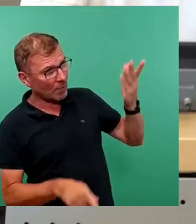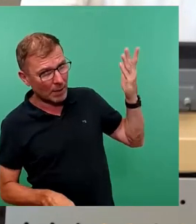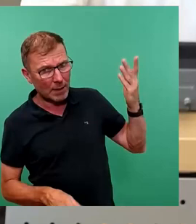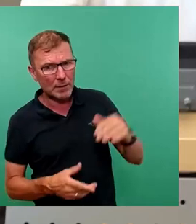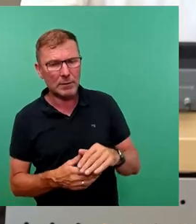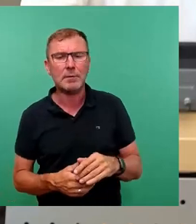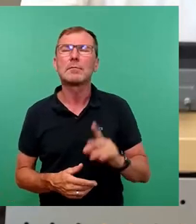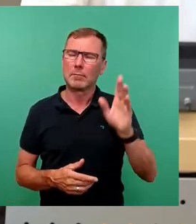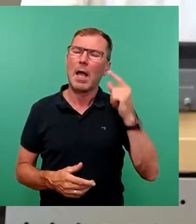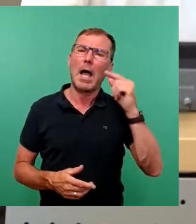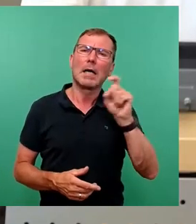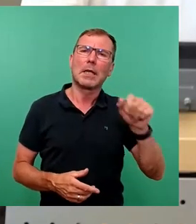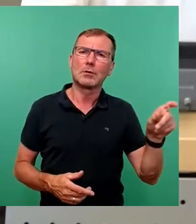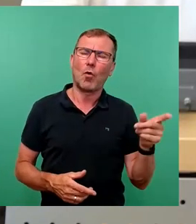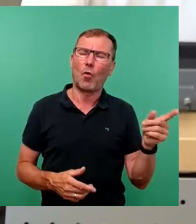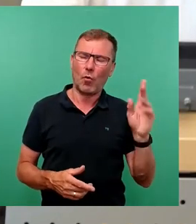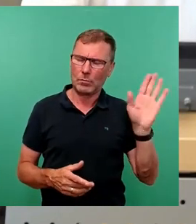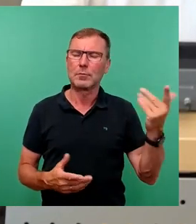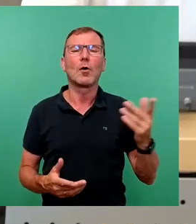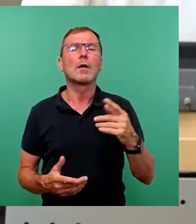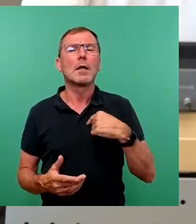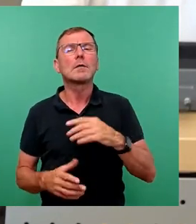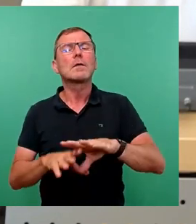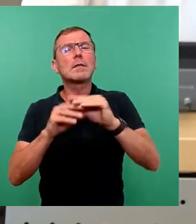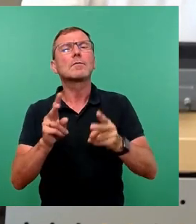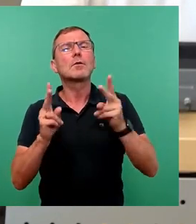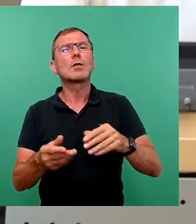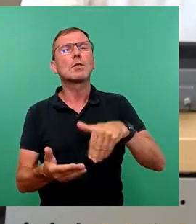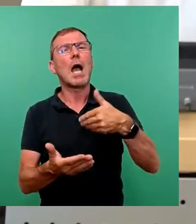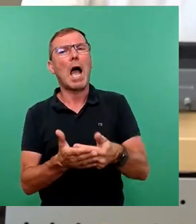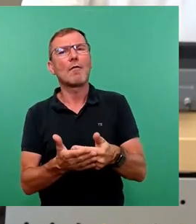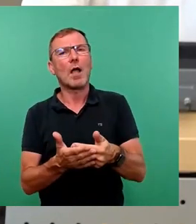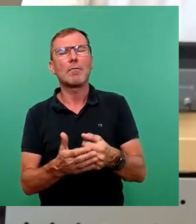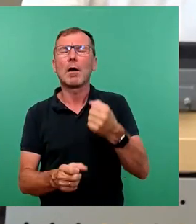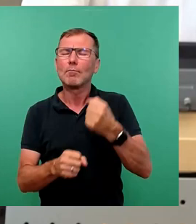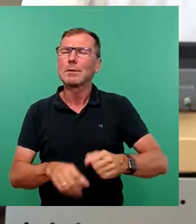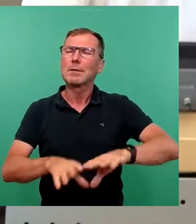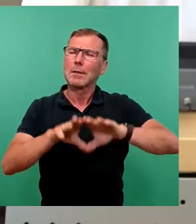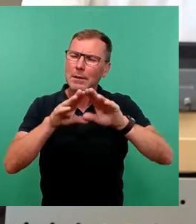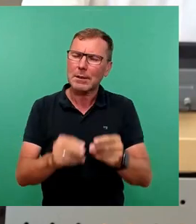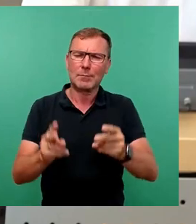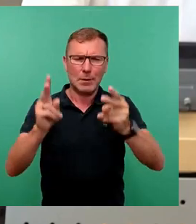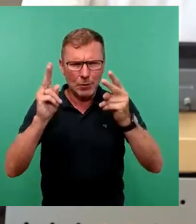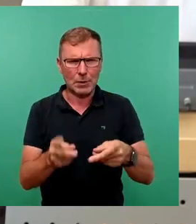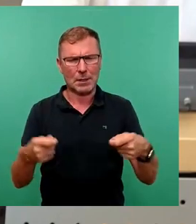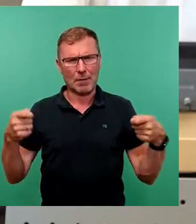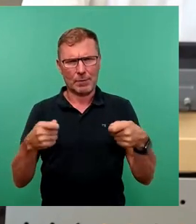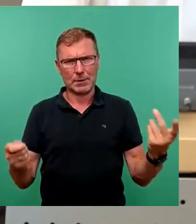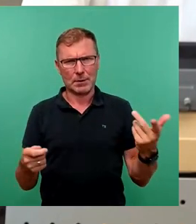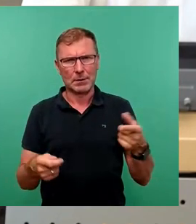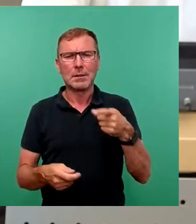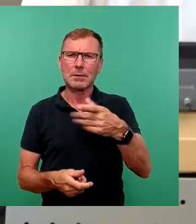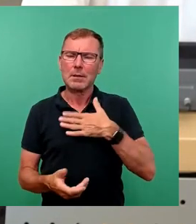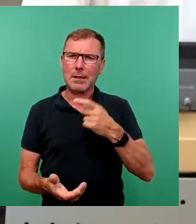bei Herrn Zastrow und Herrn Blödner? Für eine gesamtstädtische Aufgabe muss die gesamte Stadt aufkommen? Und das ist unsere